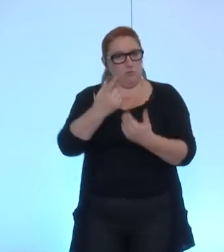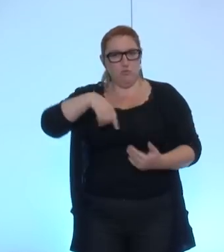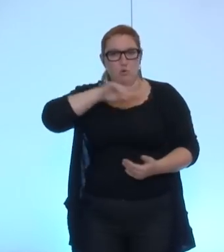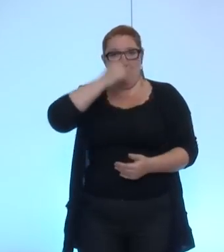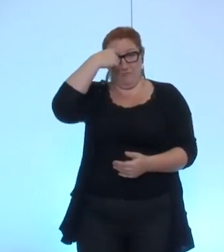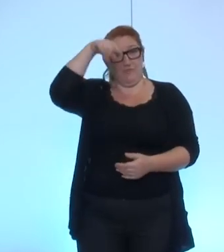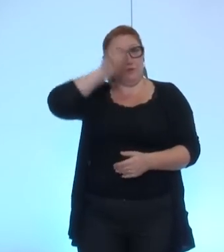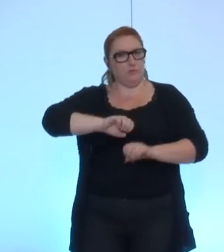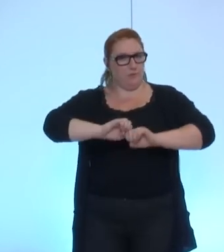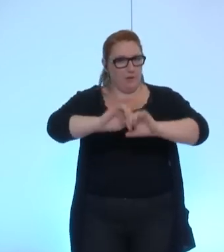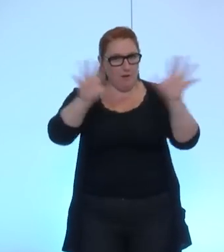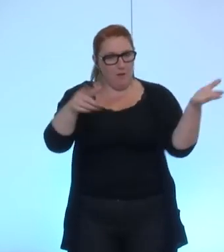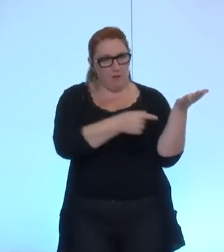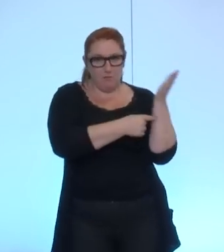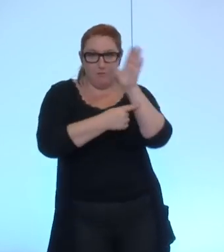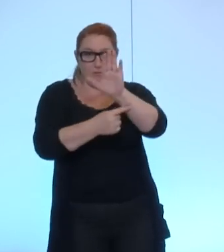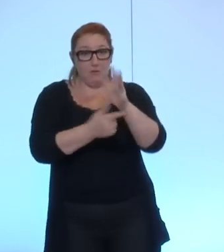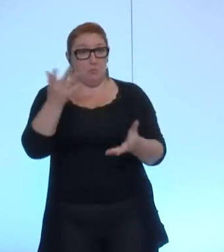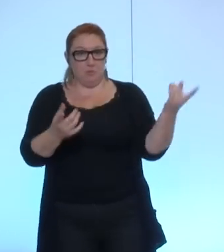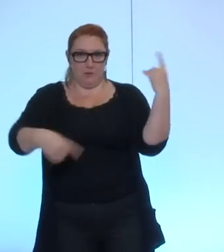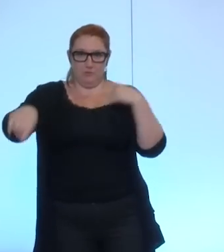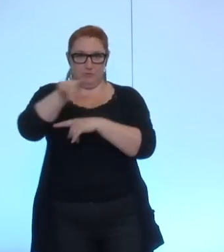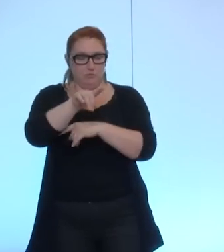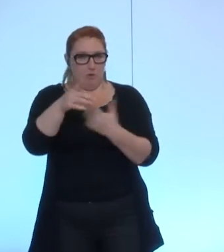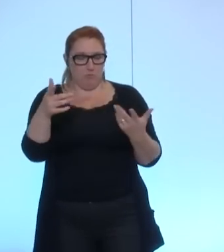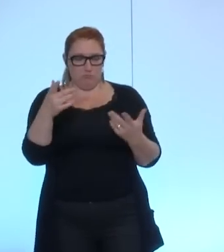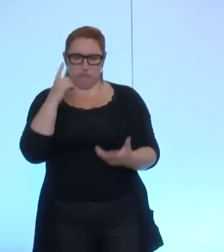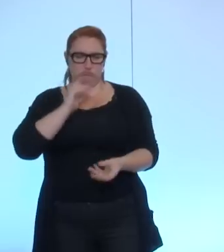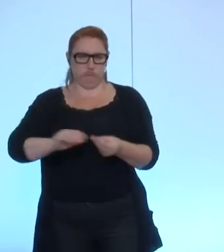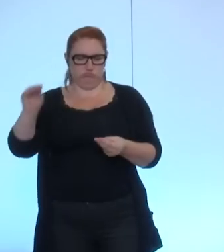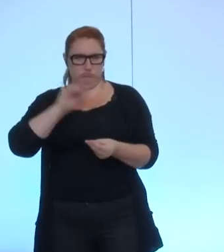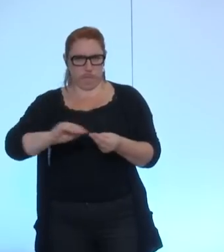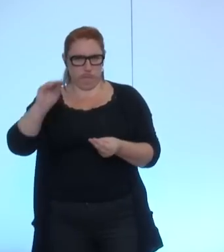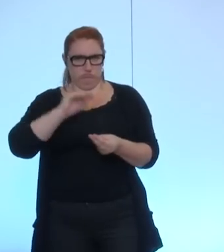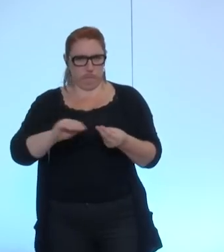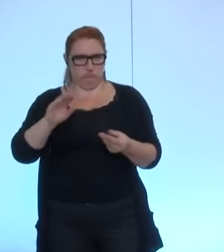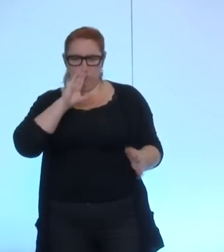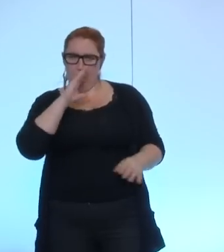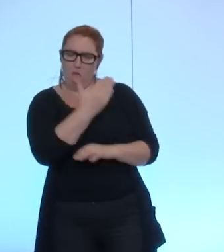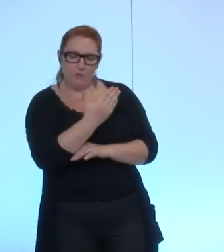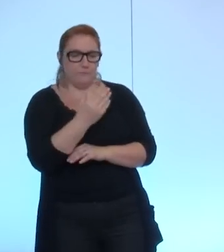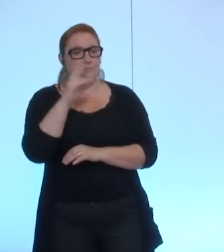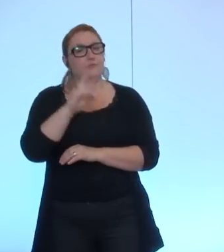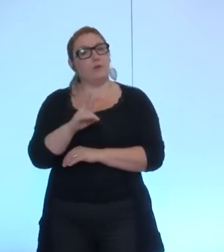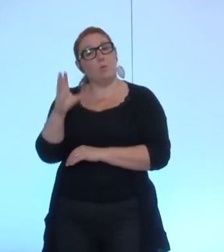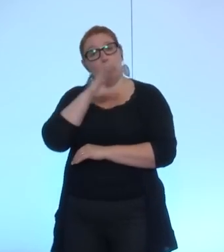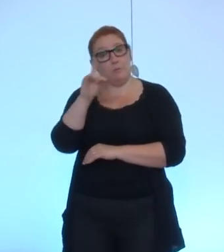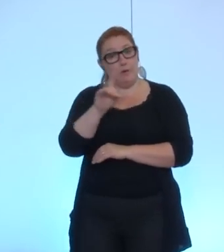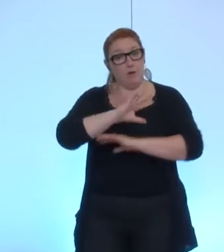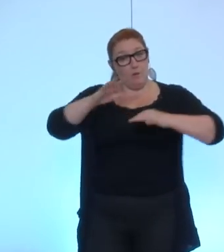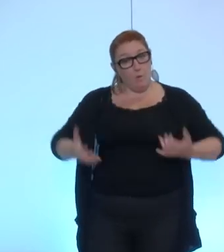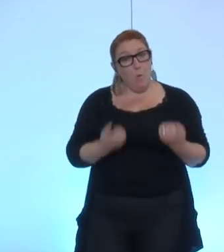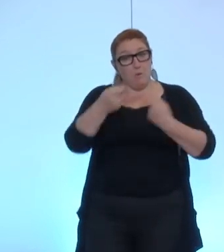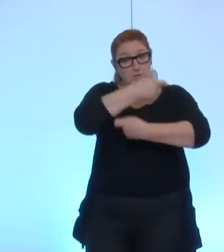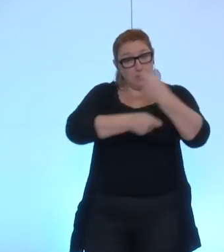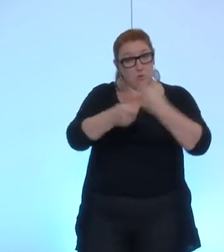qui peut-être vous interroge par son inflexion. Ce que je souhaite rappeler quand même, c'est que la compétence économique relevait déjà